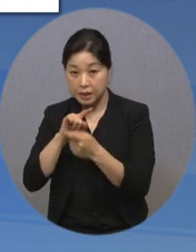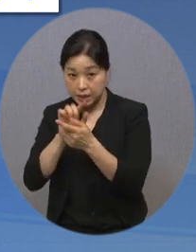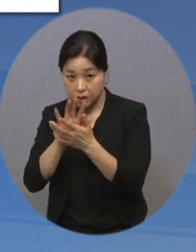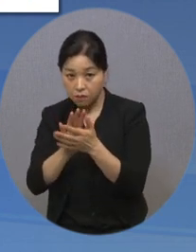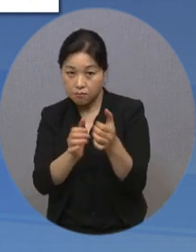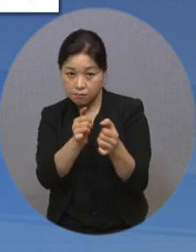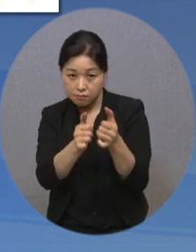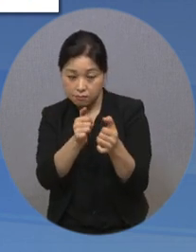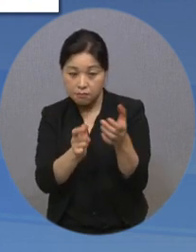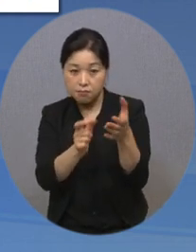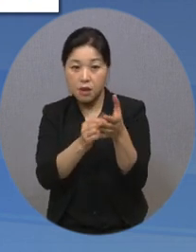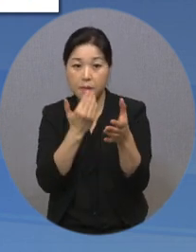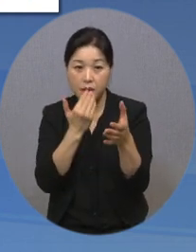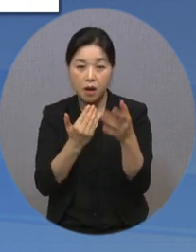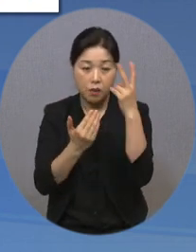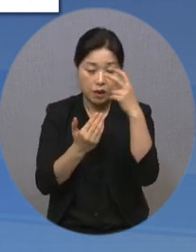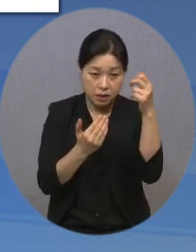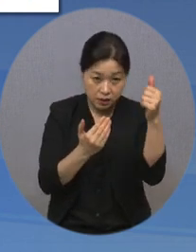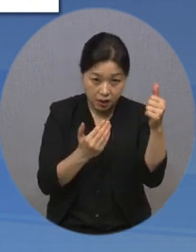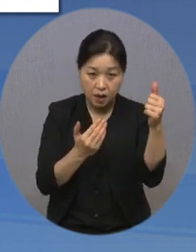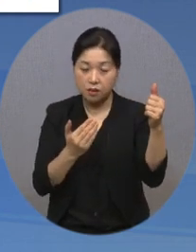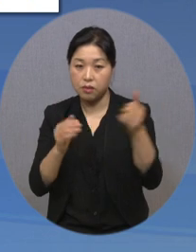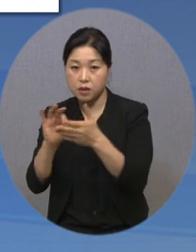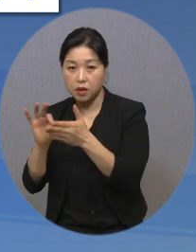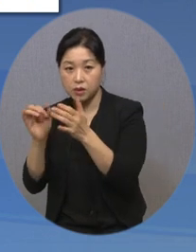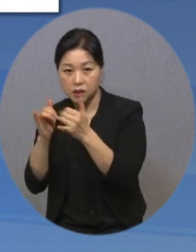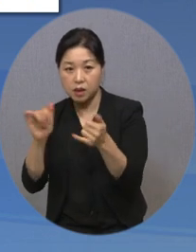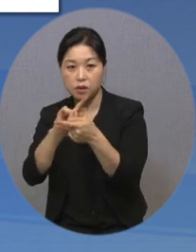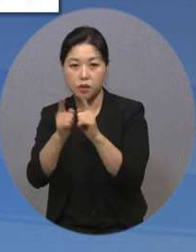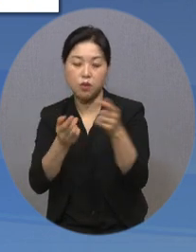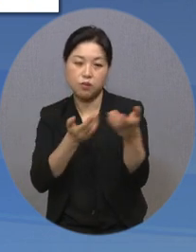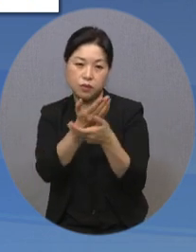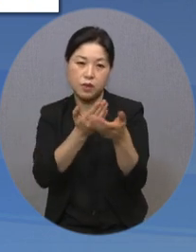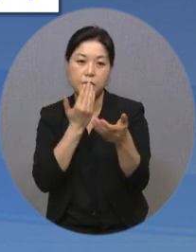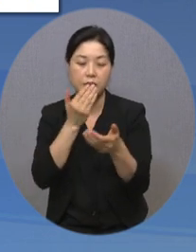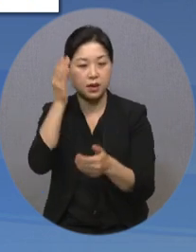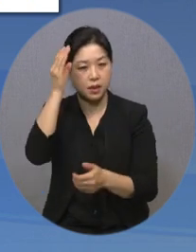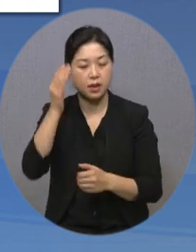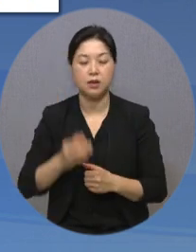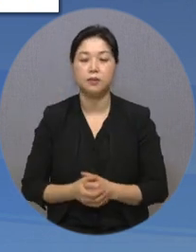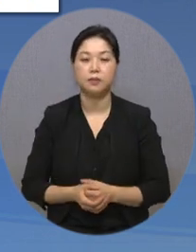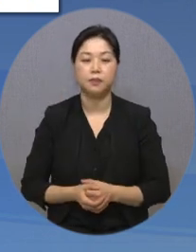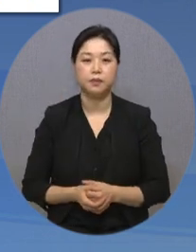탑재돼 관리자와 이용자 간 양방향 소통 운영이 기대되고 있습니다.